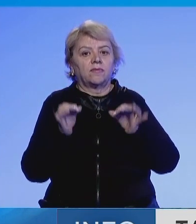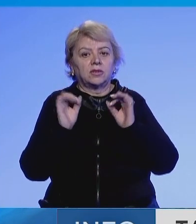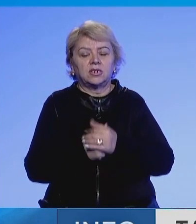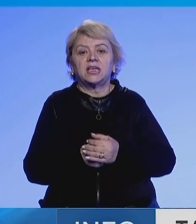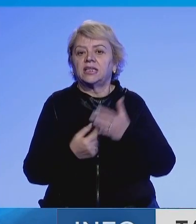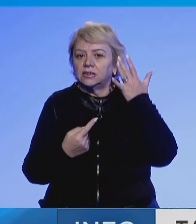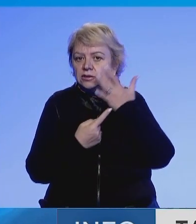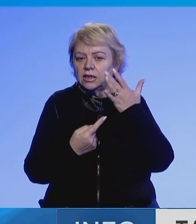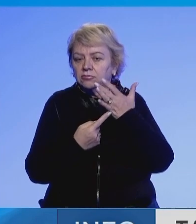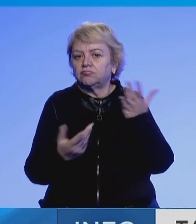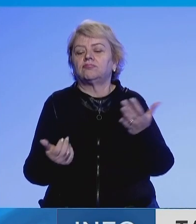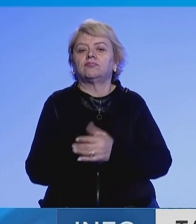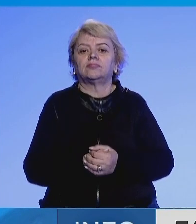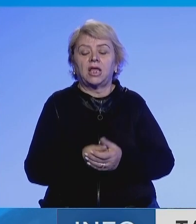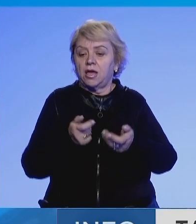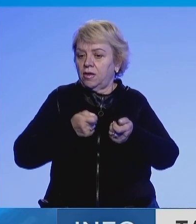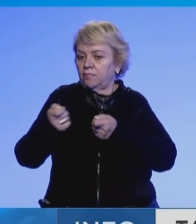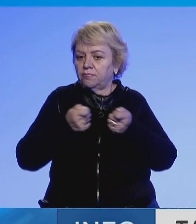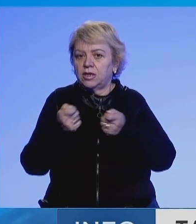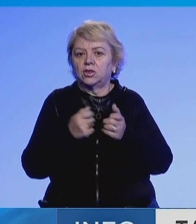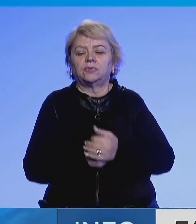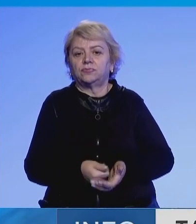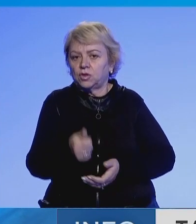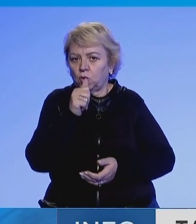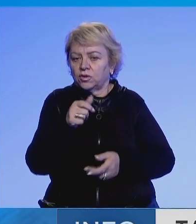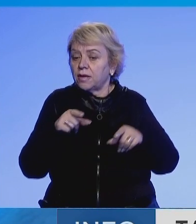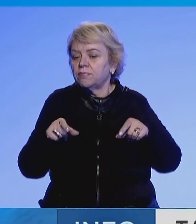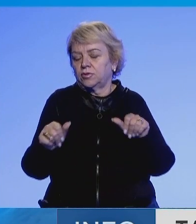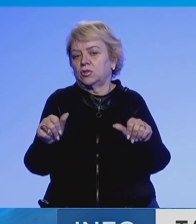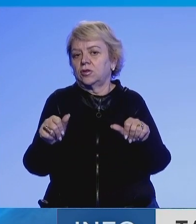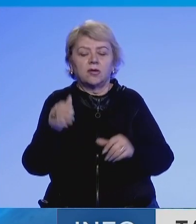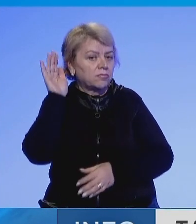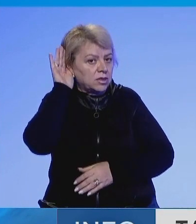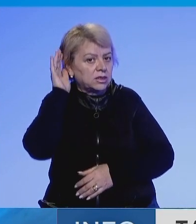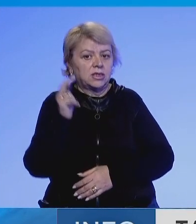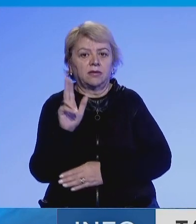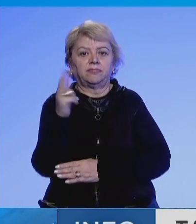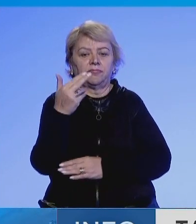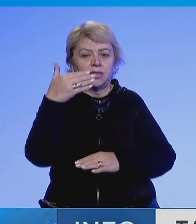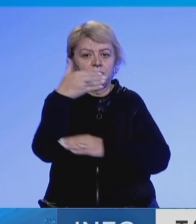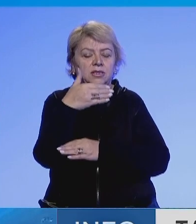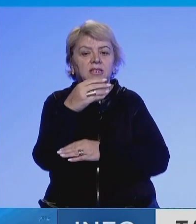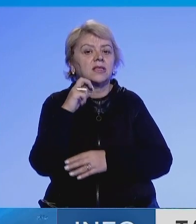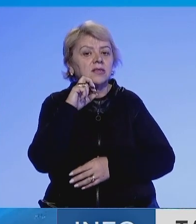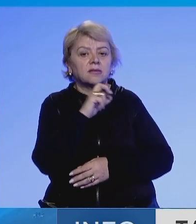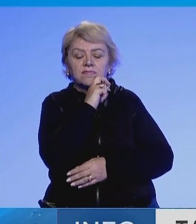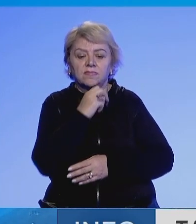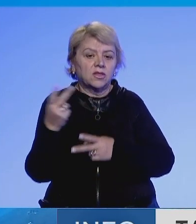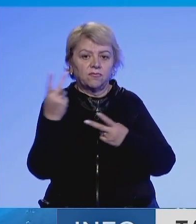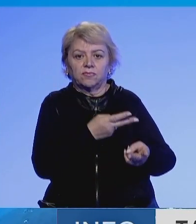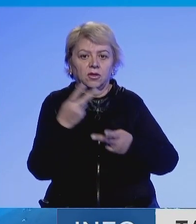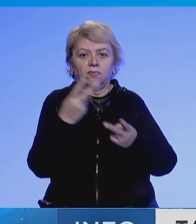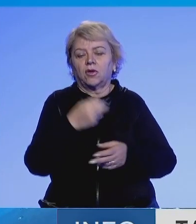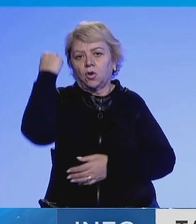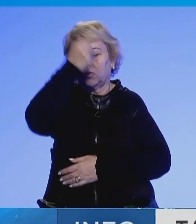teknologjisë informative, menagjimit e ujrave dhe buqësis. Tutje Ministri kaftuar bizneset izraelite që të investoj në Kosovë.